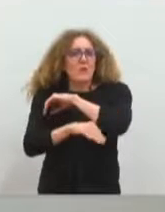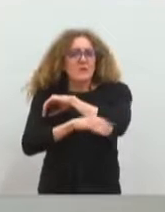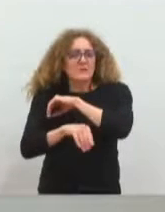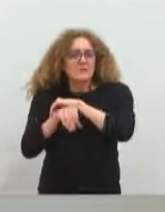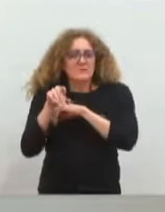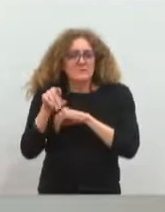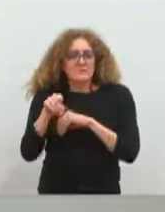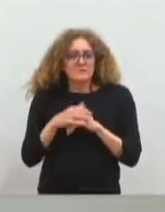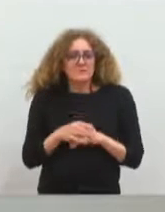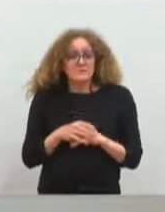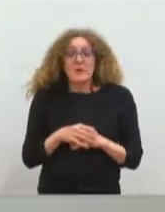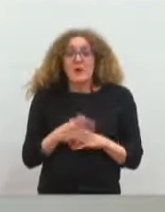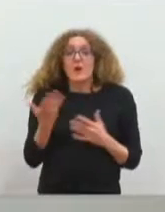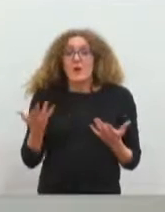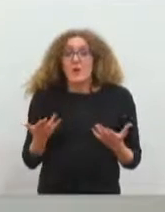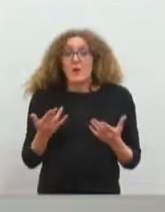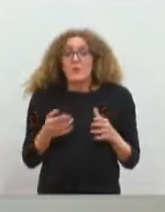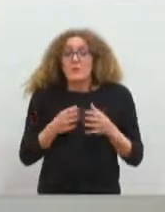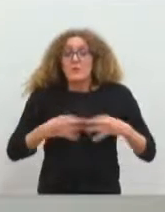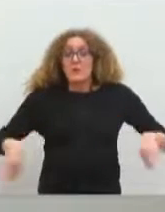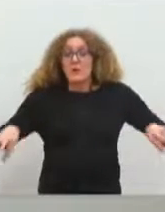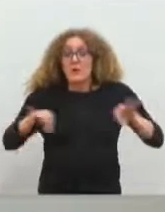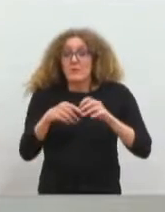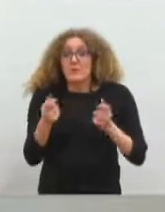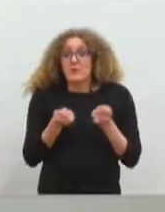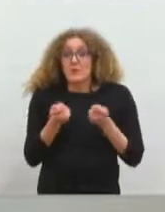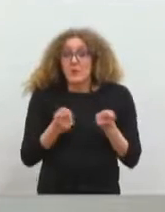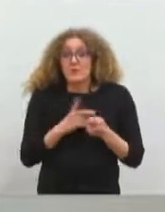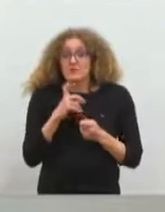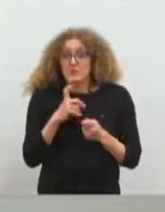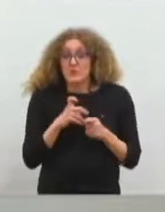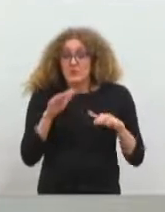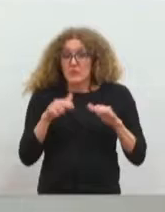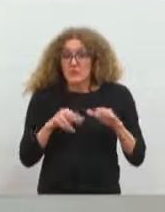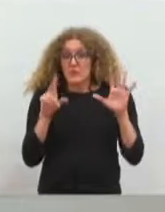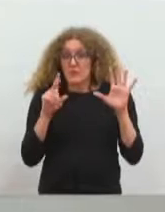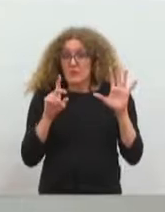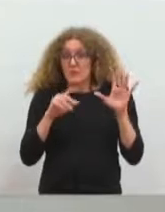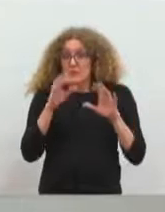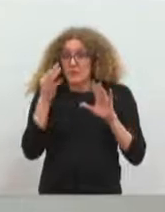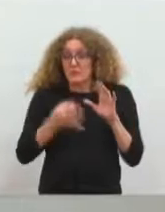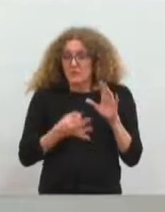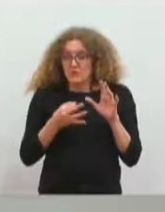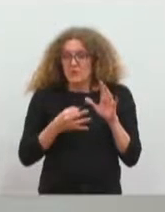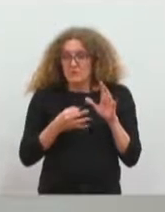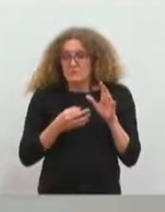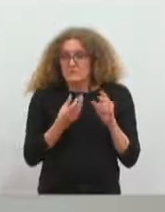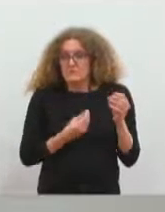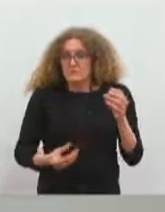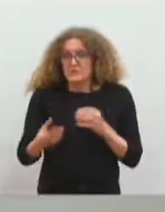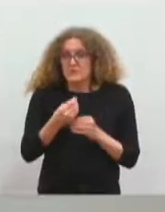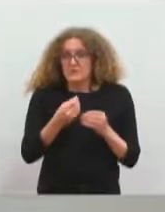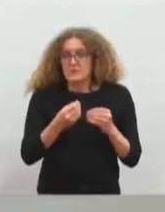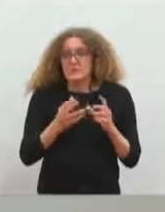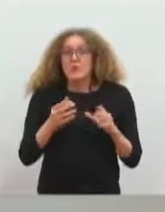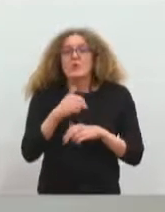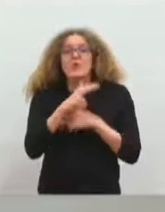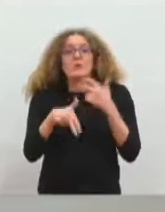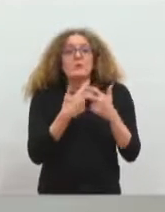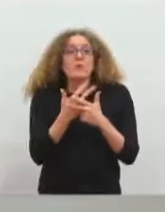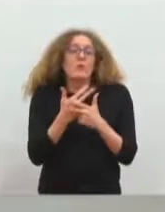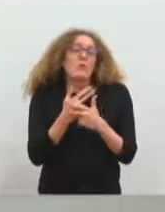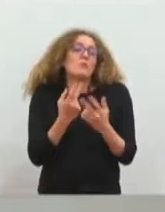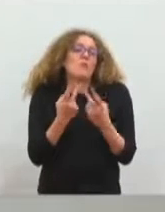couvre 80% des habitants de la métropole, avec la ville-centre Montpellier, et que le périmètre,